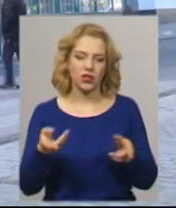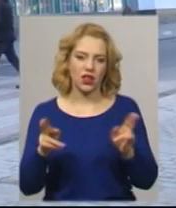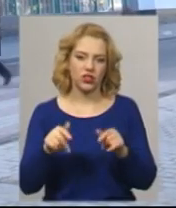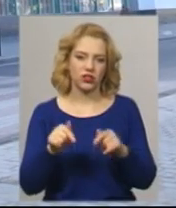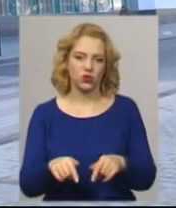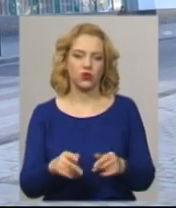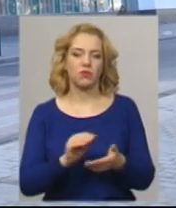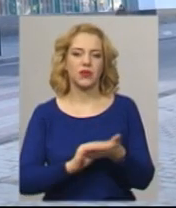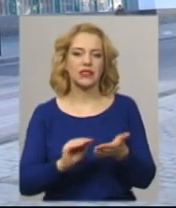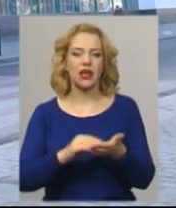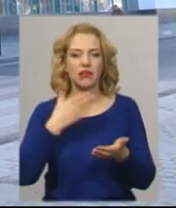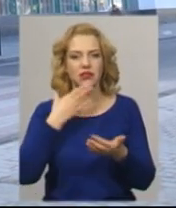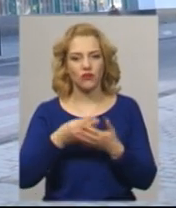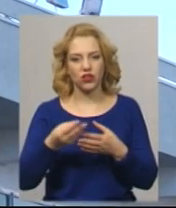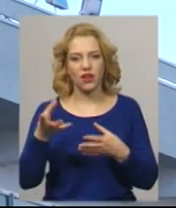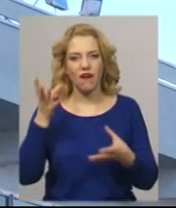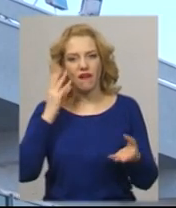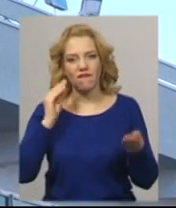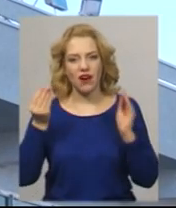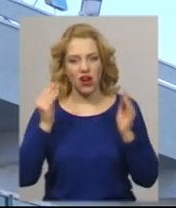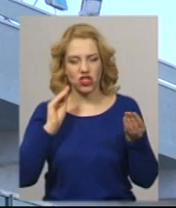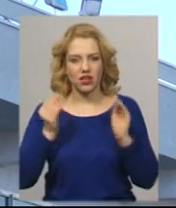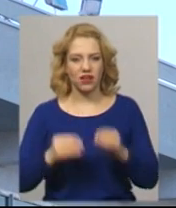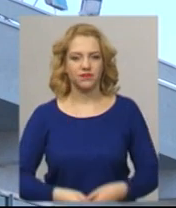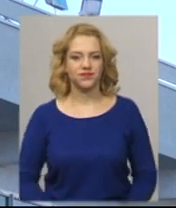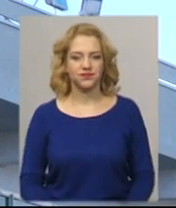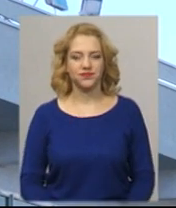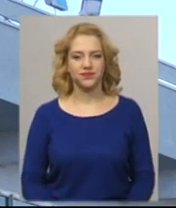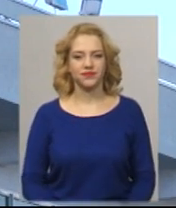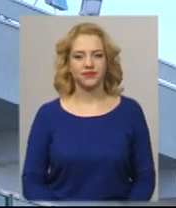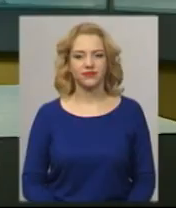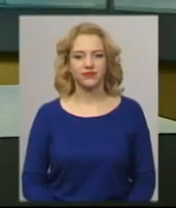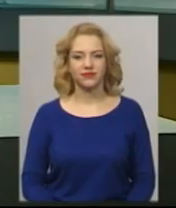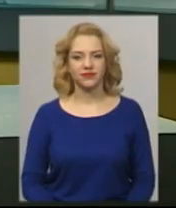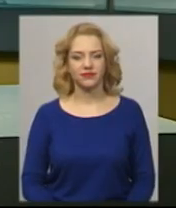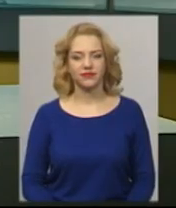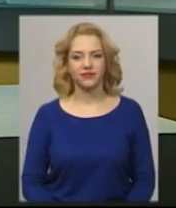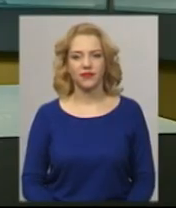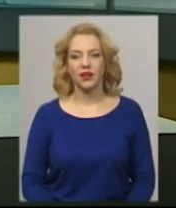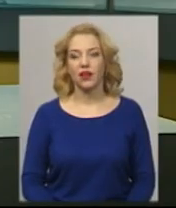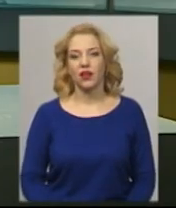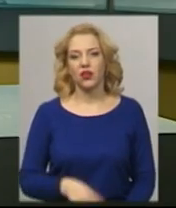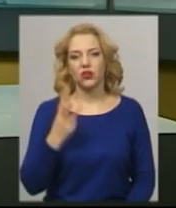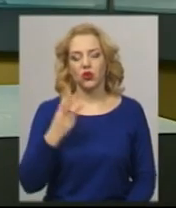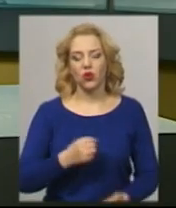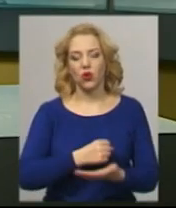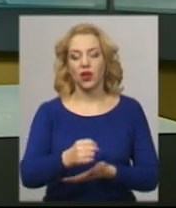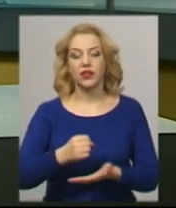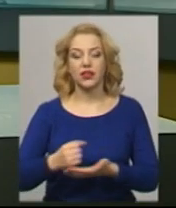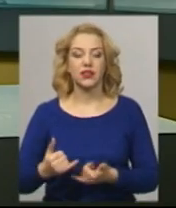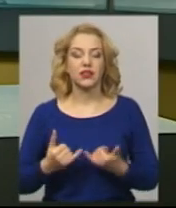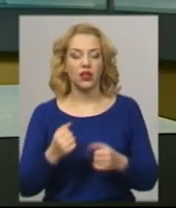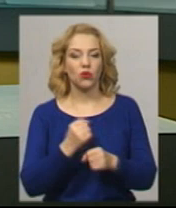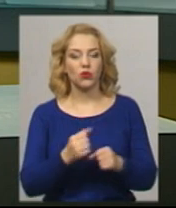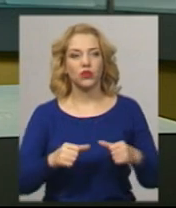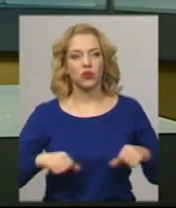від перебування. Катерина Шевчук, Дем'ян Цегольник. Новини на Суспільному. Хмельницький. Трьох кандидатів для роботи в комісії